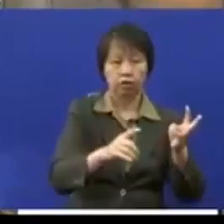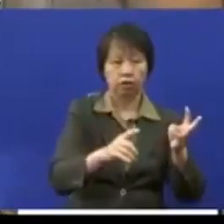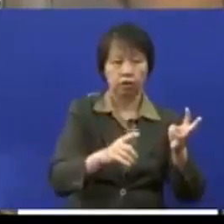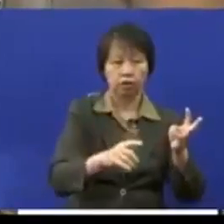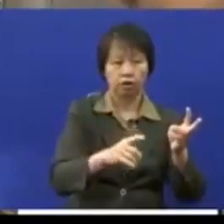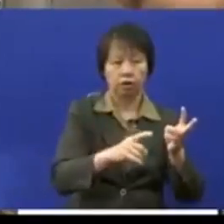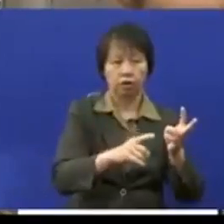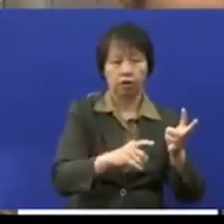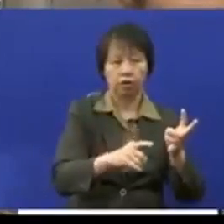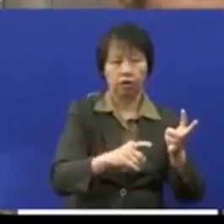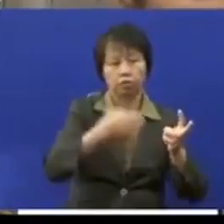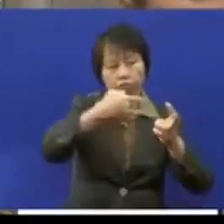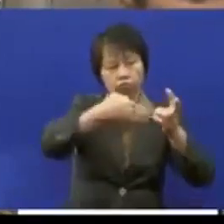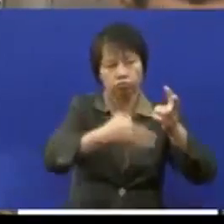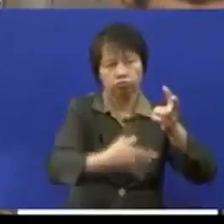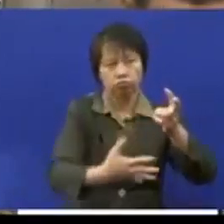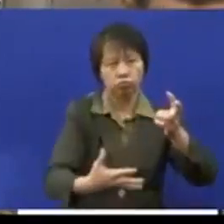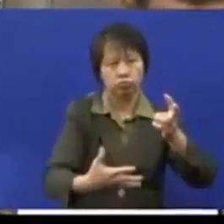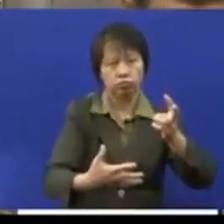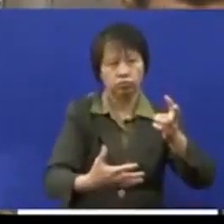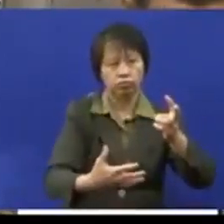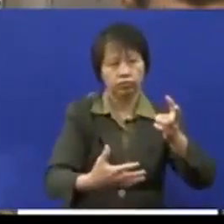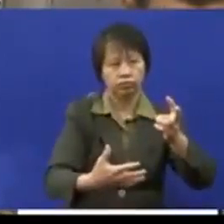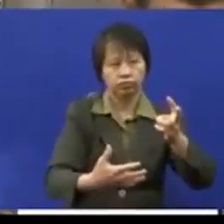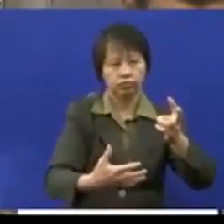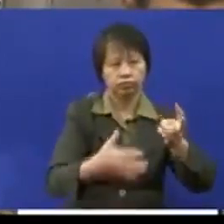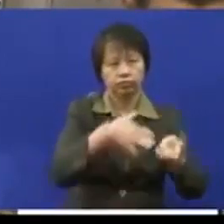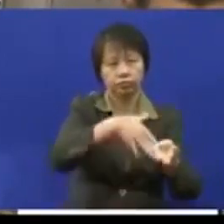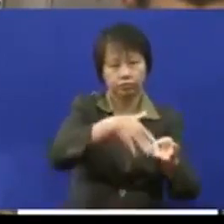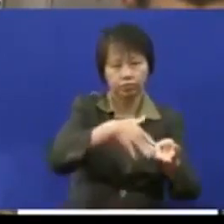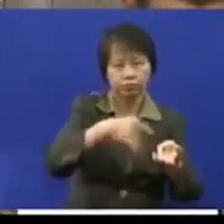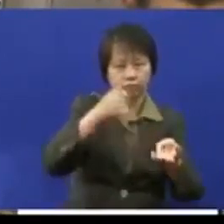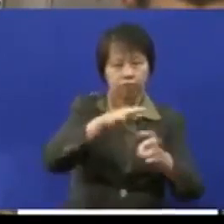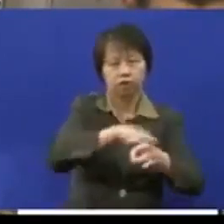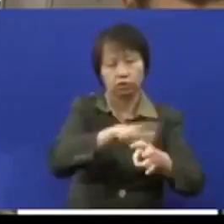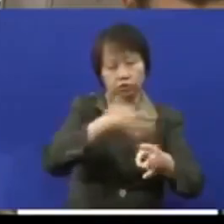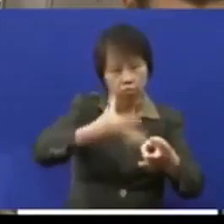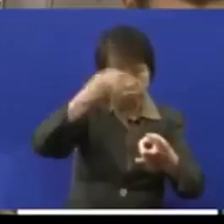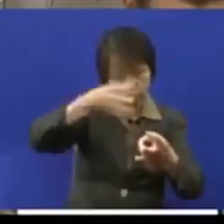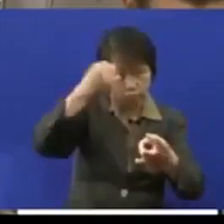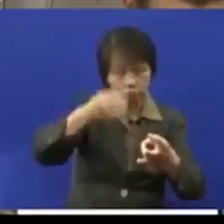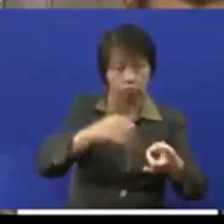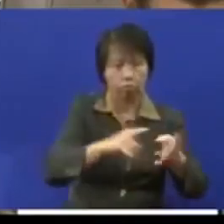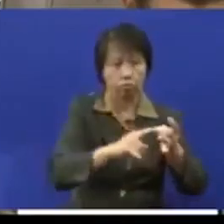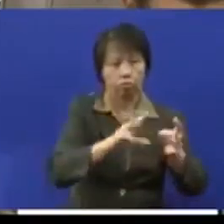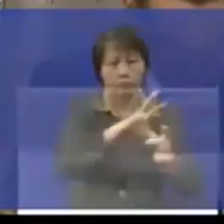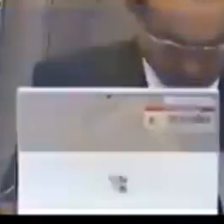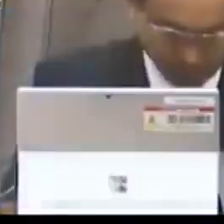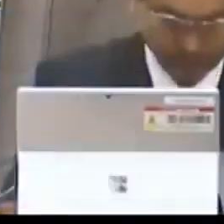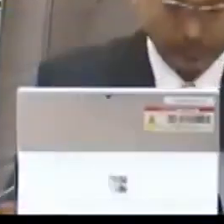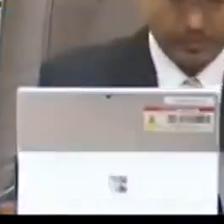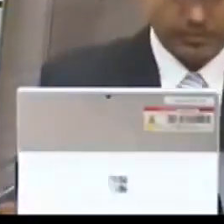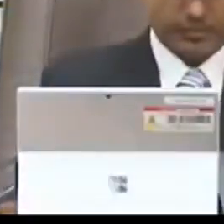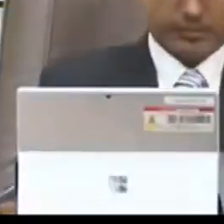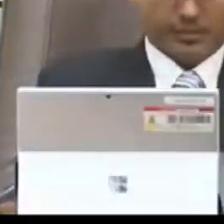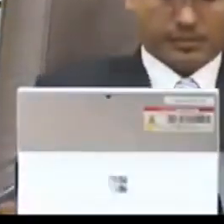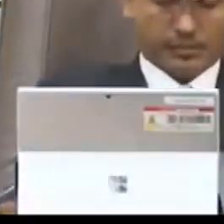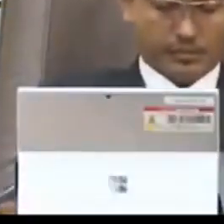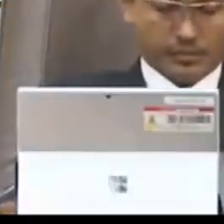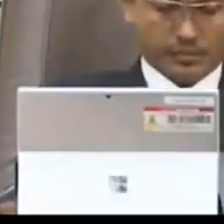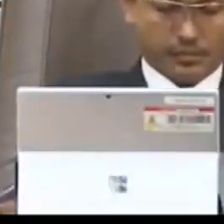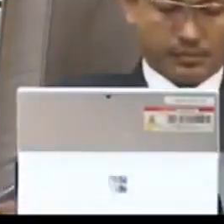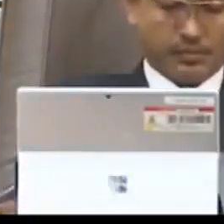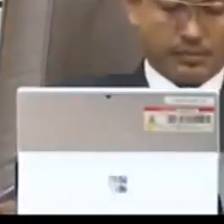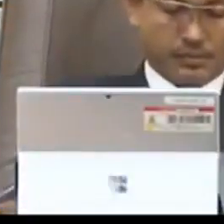dyslexia dyskalkulia dys grafis dan slow learner yang meliputi 18,437